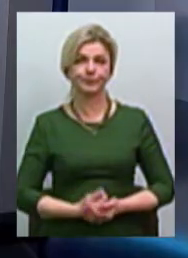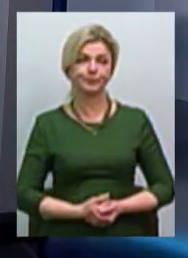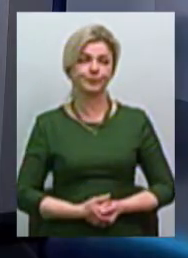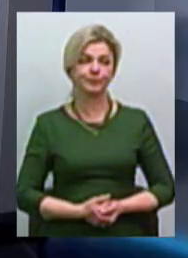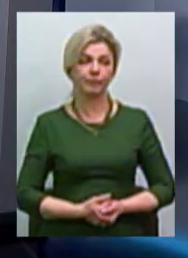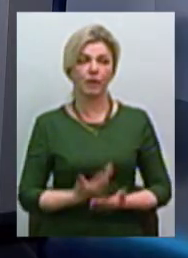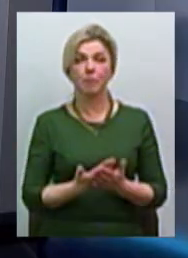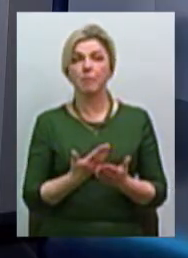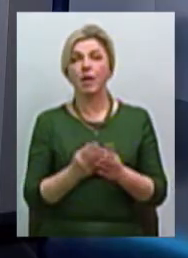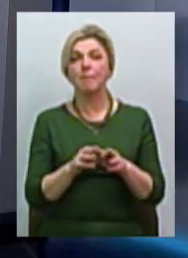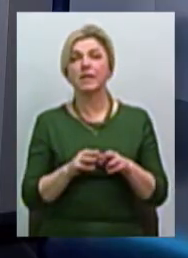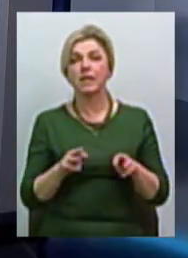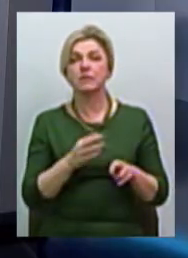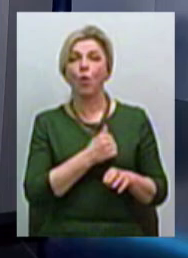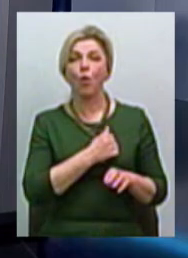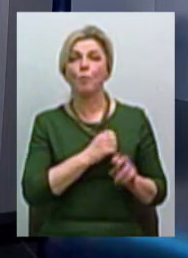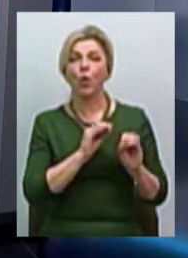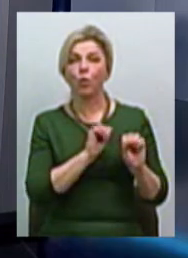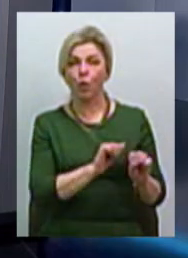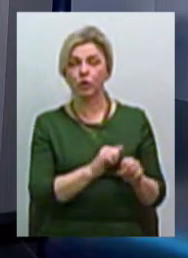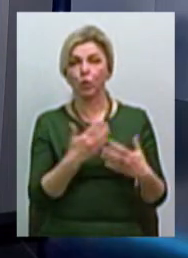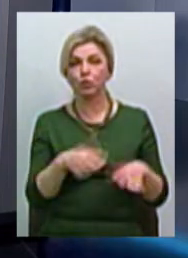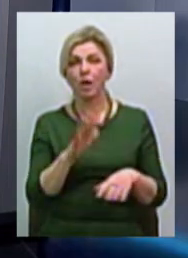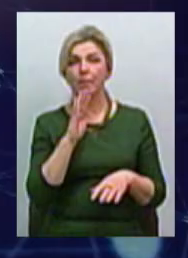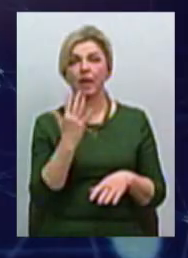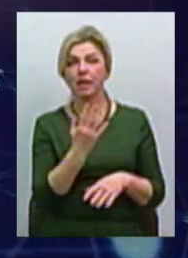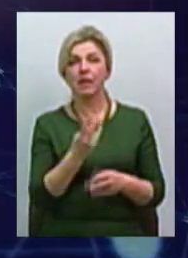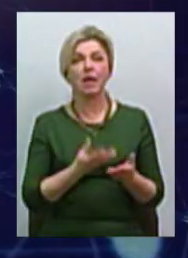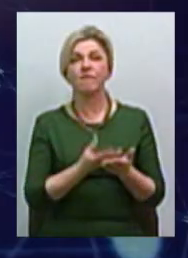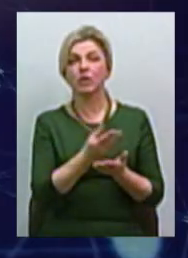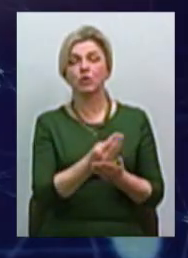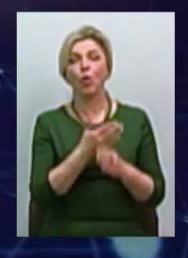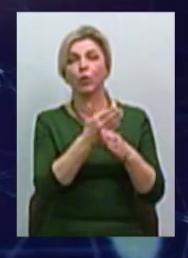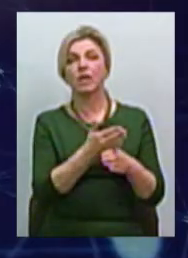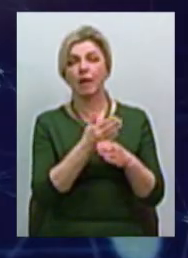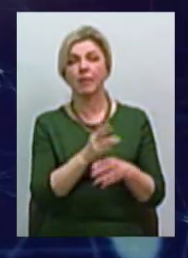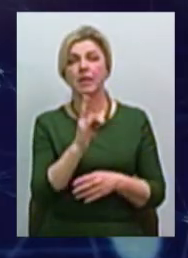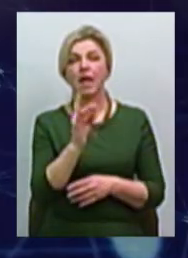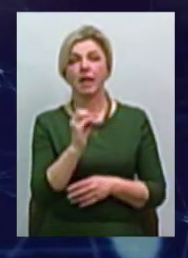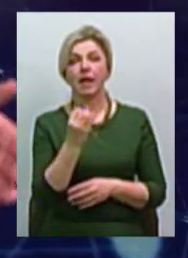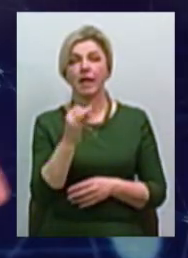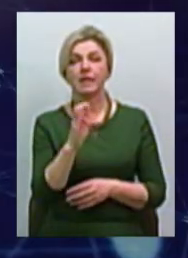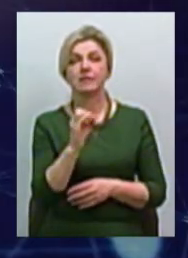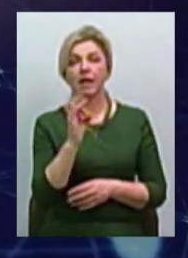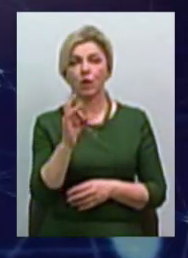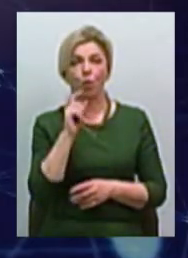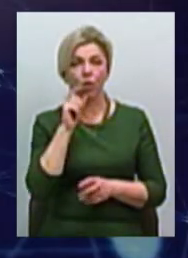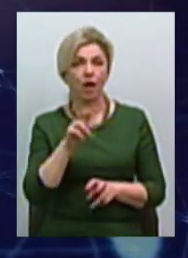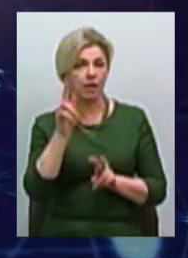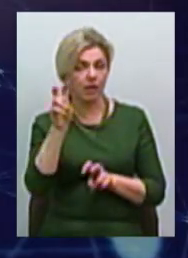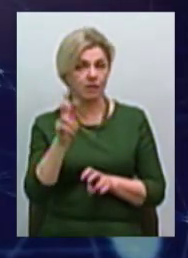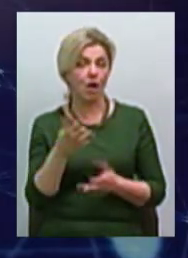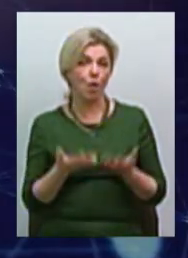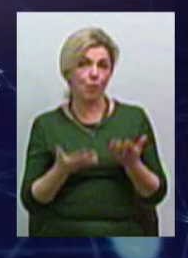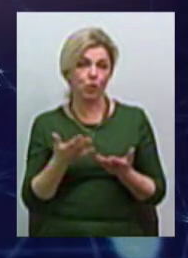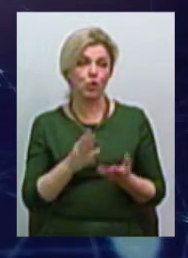Міністерство оборони вже, якщо не помиляюсь, 5 років не фінансує утримання крейсера колишнього Україна. Можливо, десь і